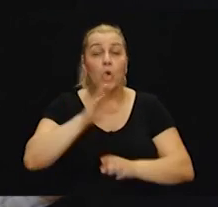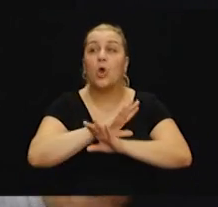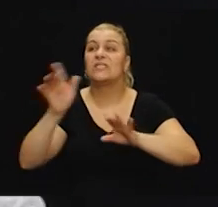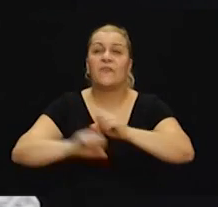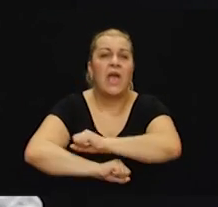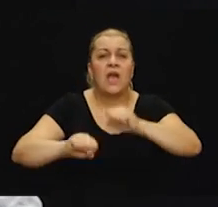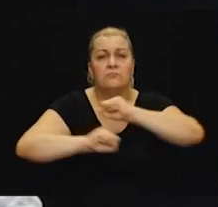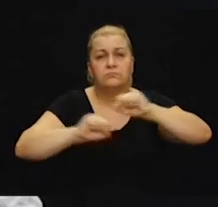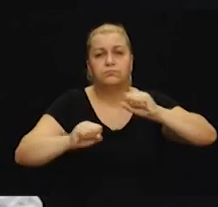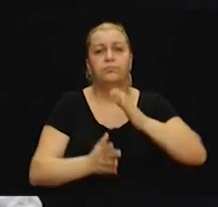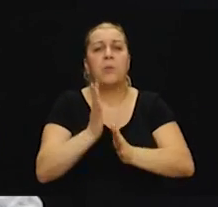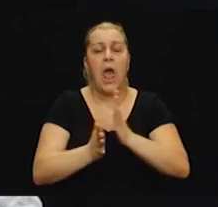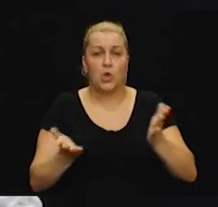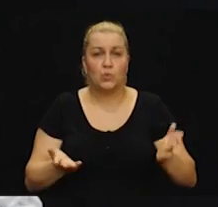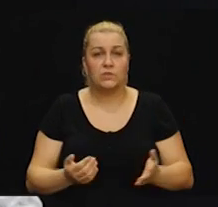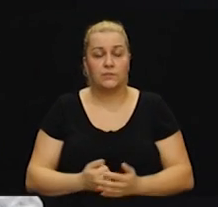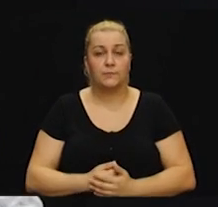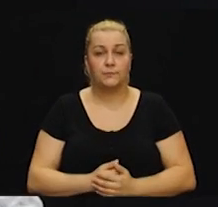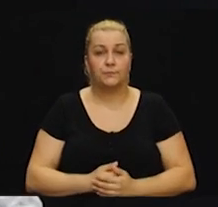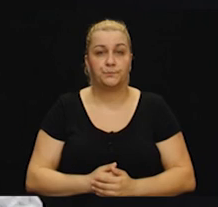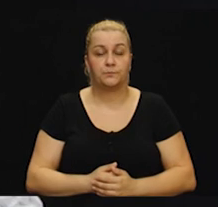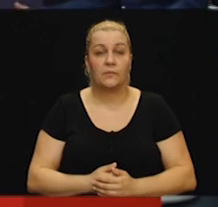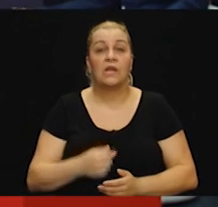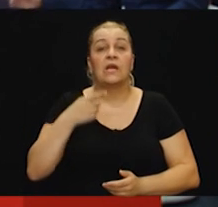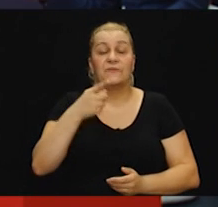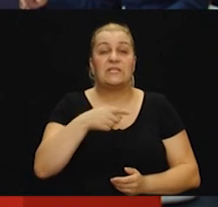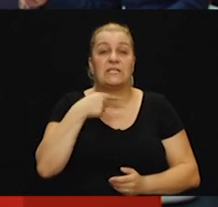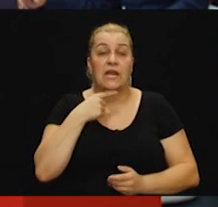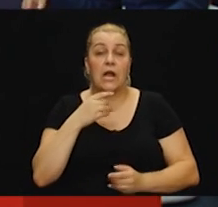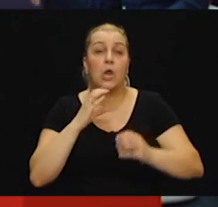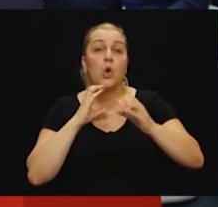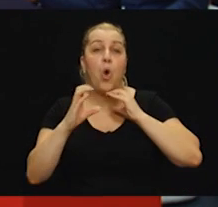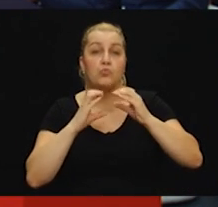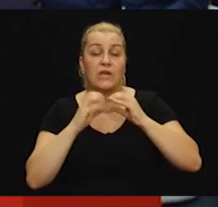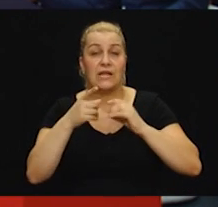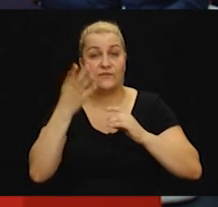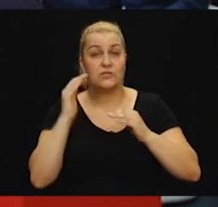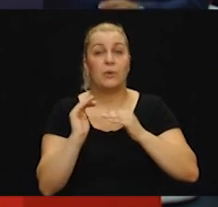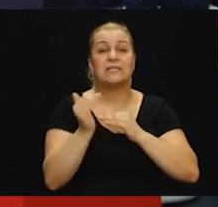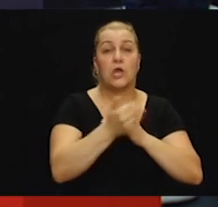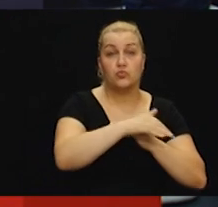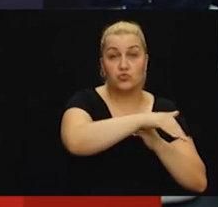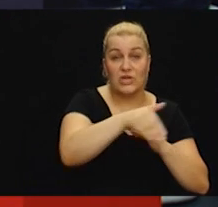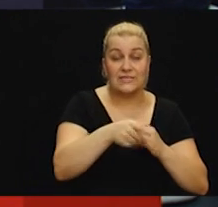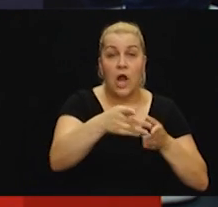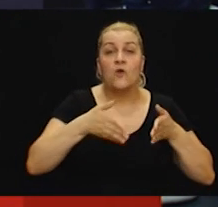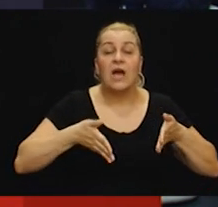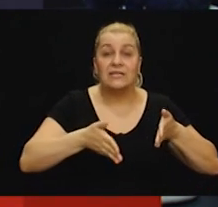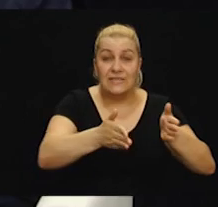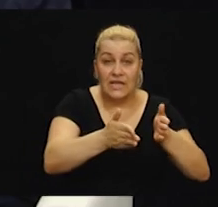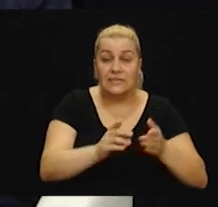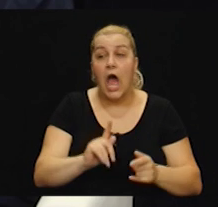sve planuti. Roland, rekeste komunikacija, vi ste bili sa južne strane kad gledamo sa one ceste,